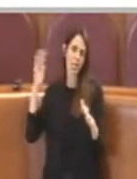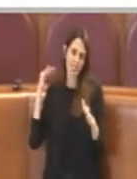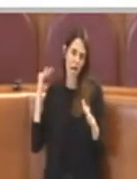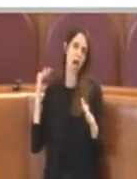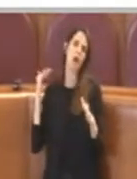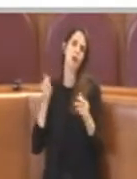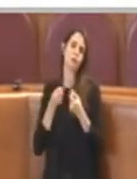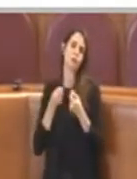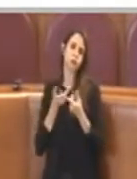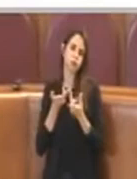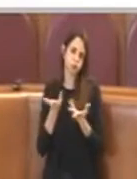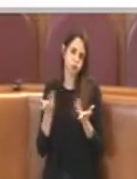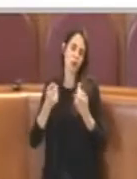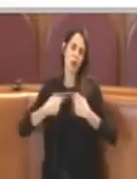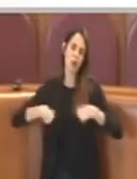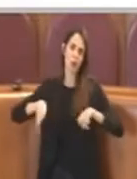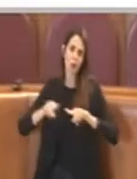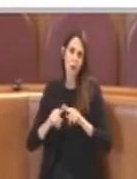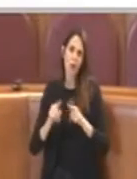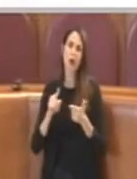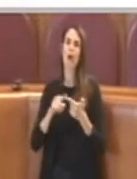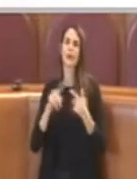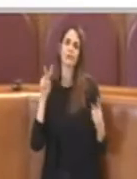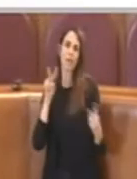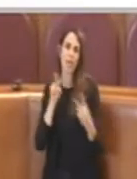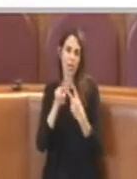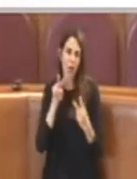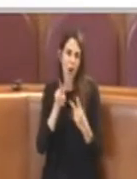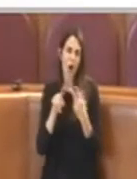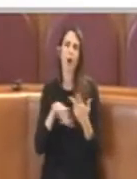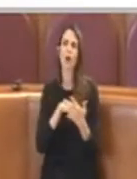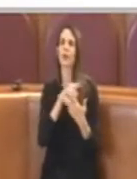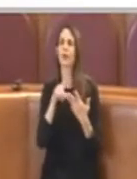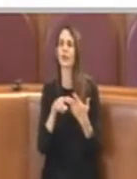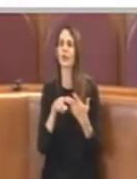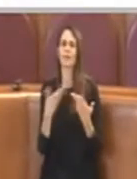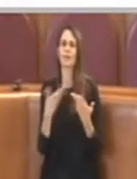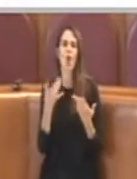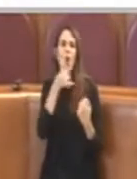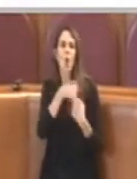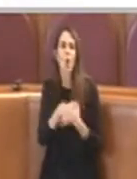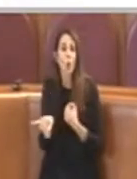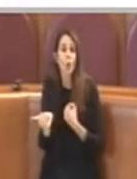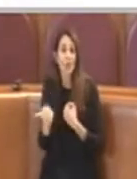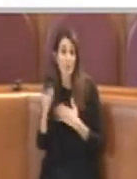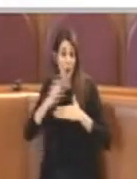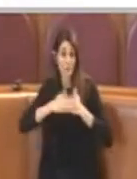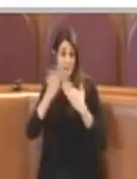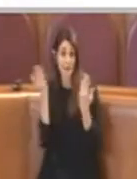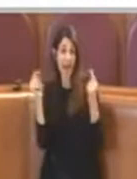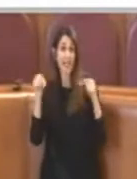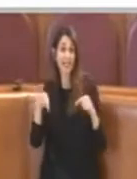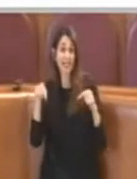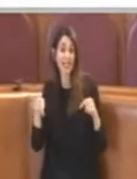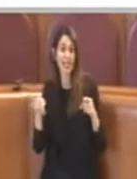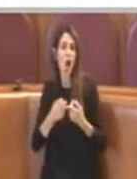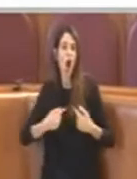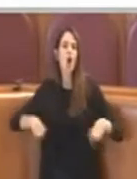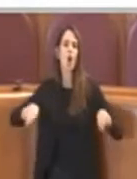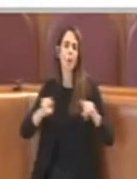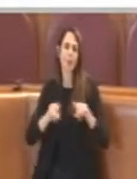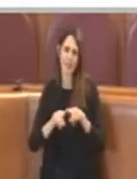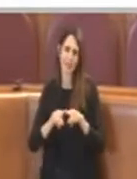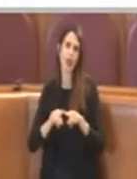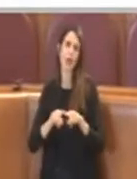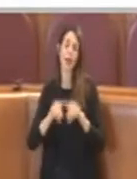stati con i rappresentanti delle associazioni, ultimo proprio quello di questa mattina in commissione, in occasione